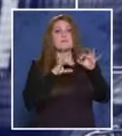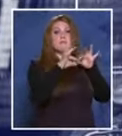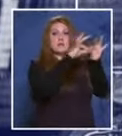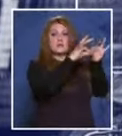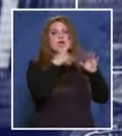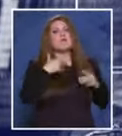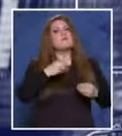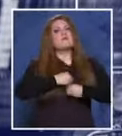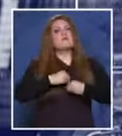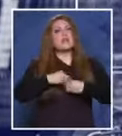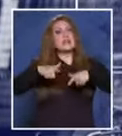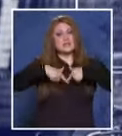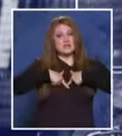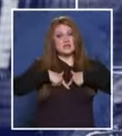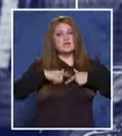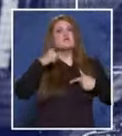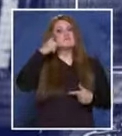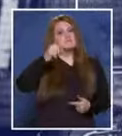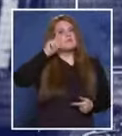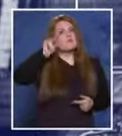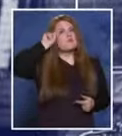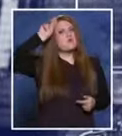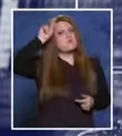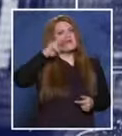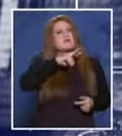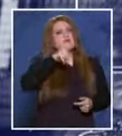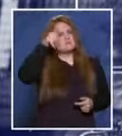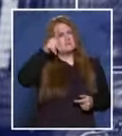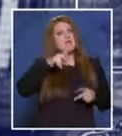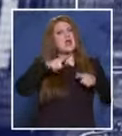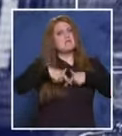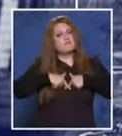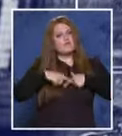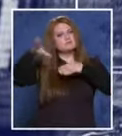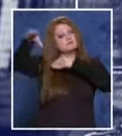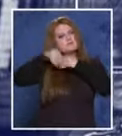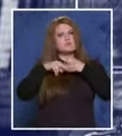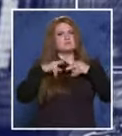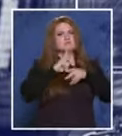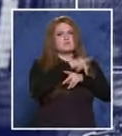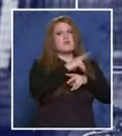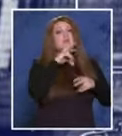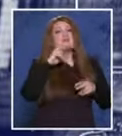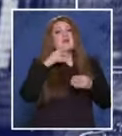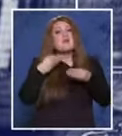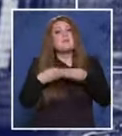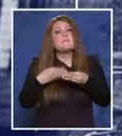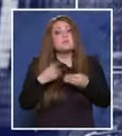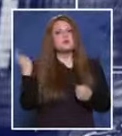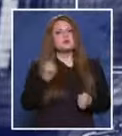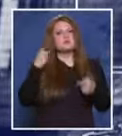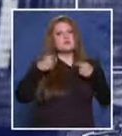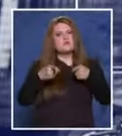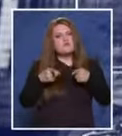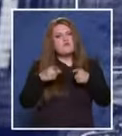доверен адвокат, би било най-разумно да звъннете на него. Така или иначе непременно се обадете на някой близък, освен това се